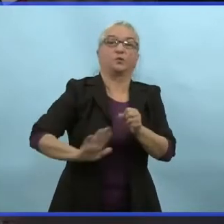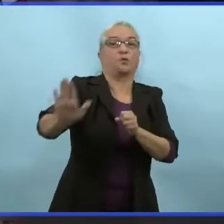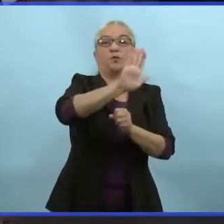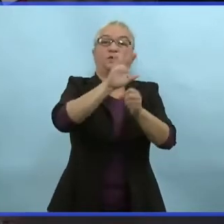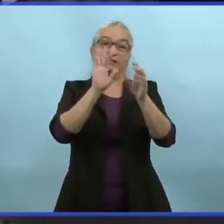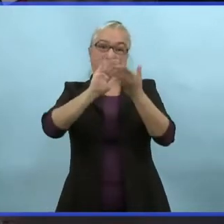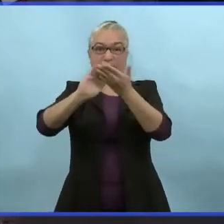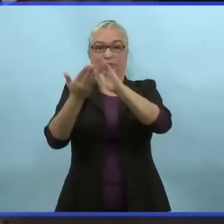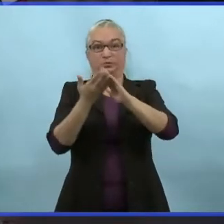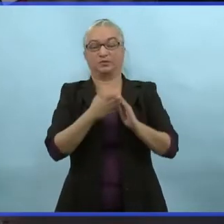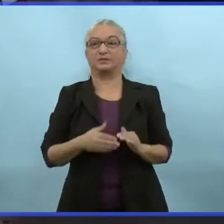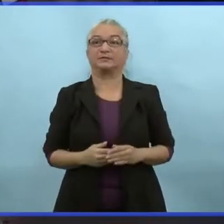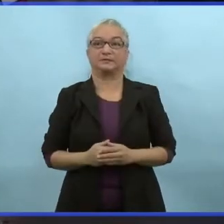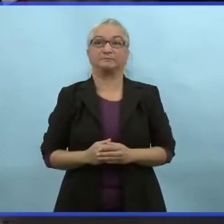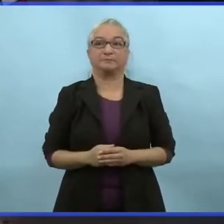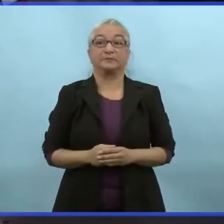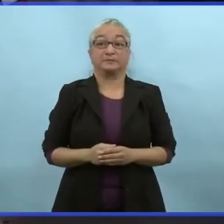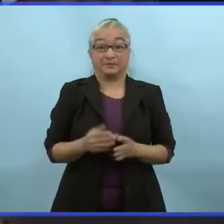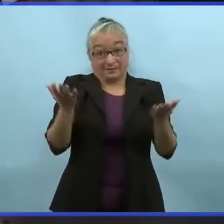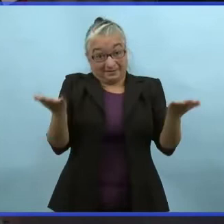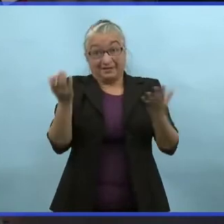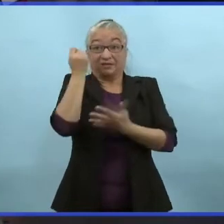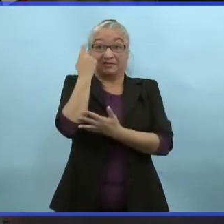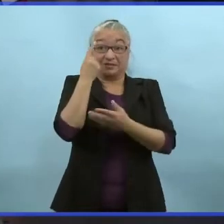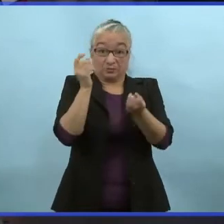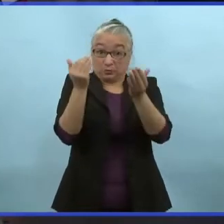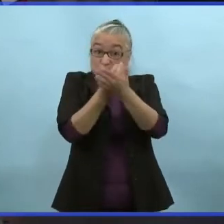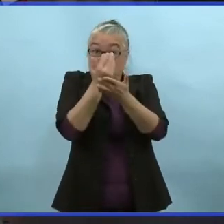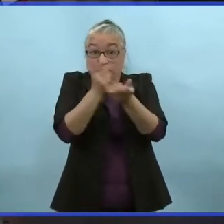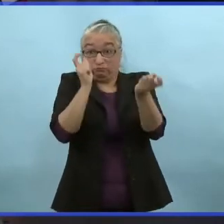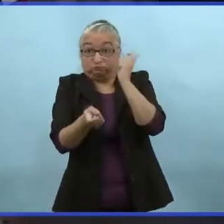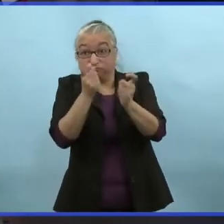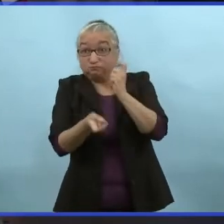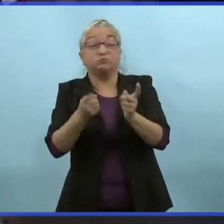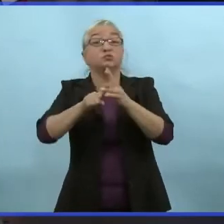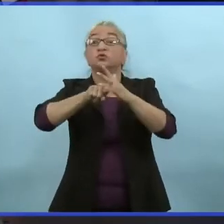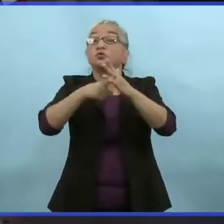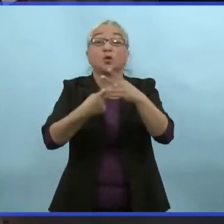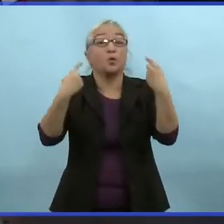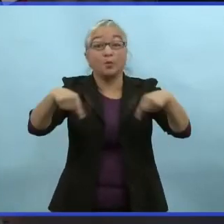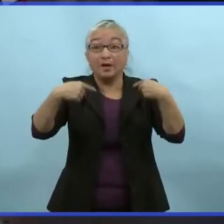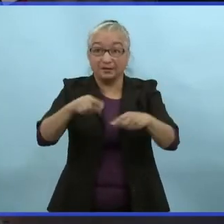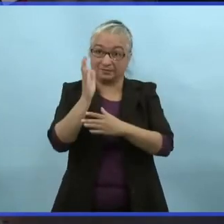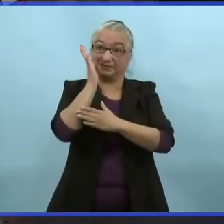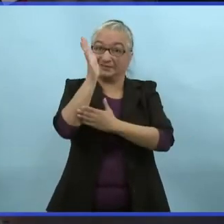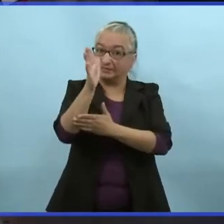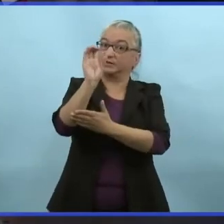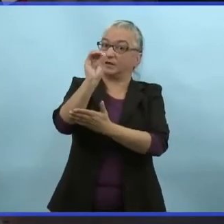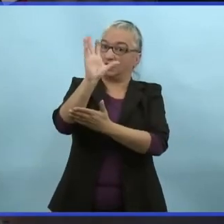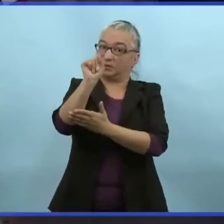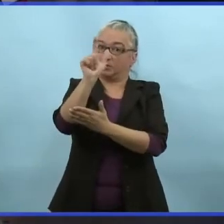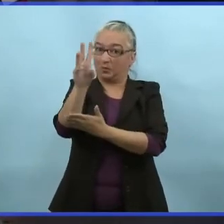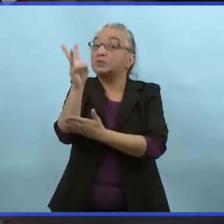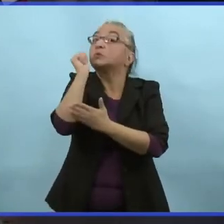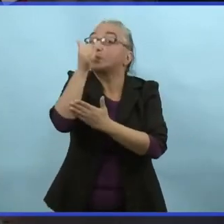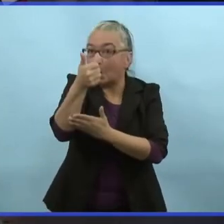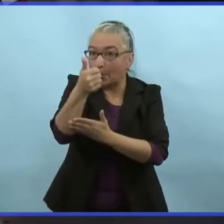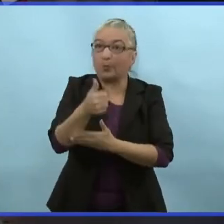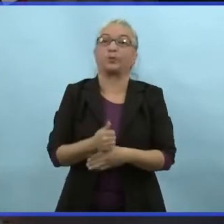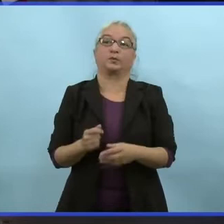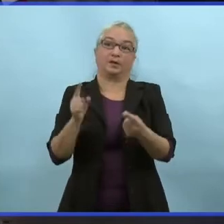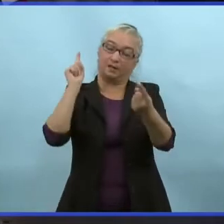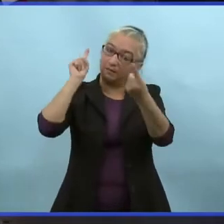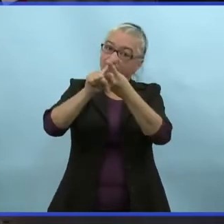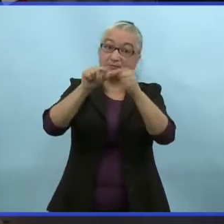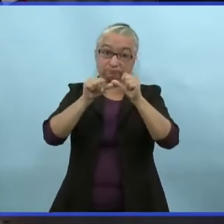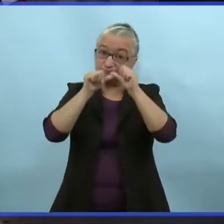de santé. Ces nouveaux ordres vont entrer en vigueur le mardi 26 octobre et restera en place jusqu'au